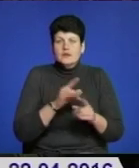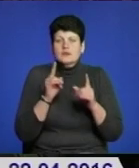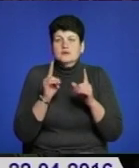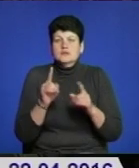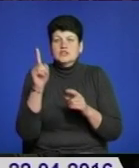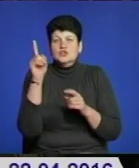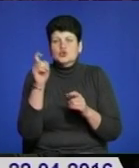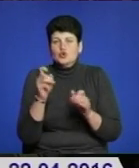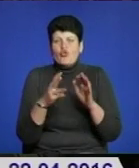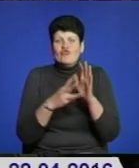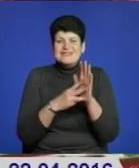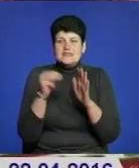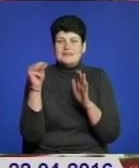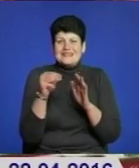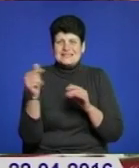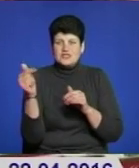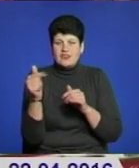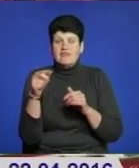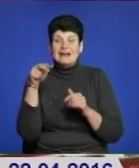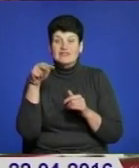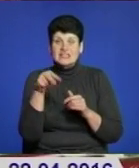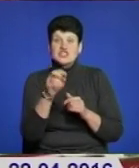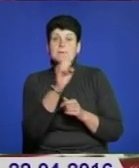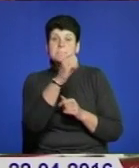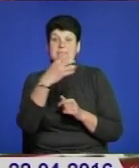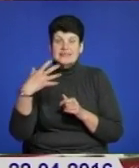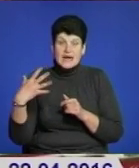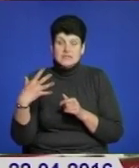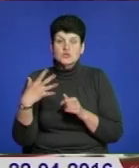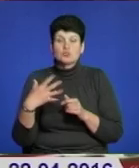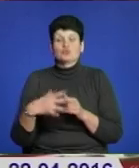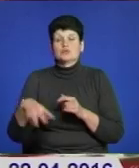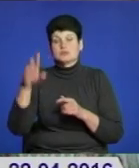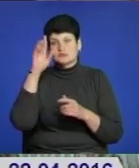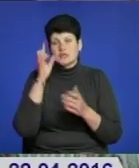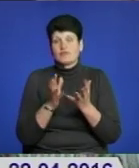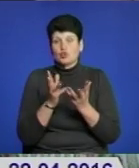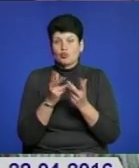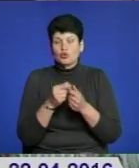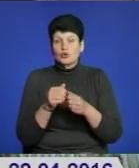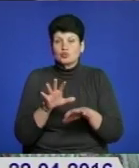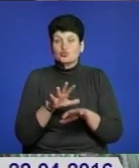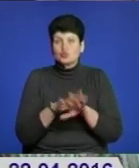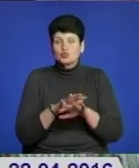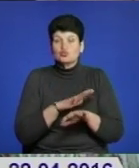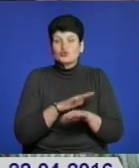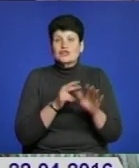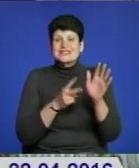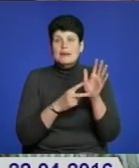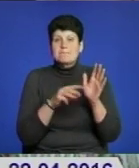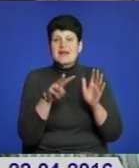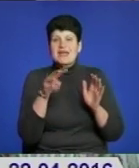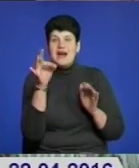108 тисяч гривень. А вже у 2015-му на казначейському рахунку було 47 мільярдів гривень.